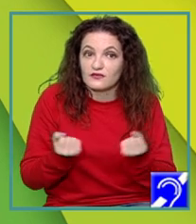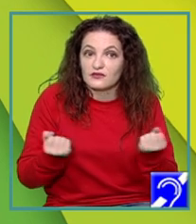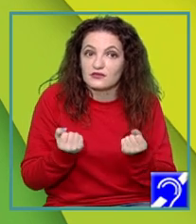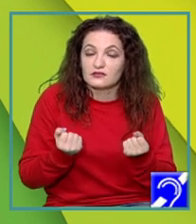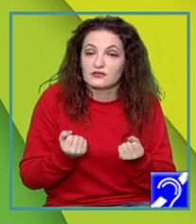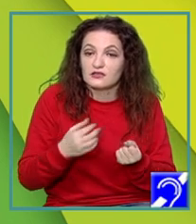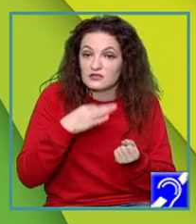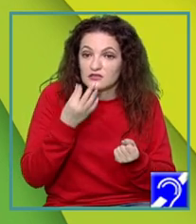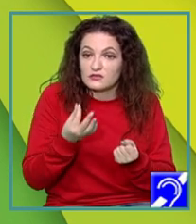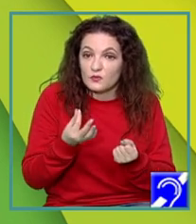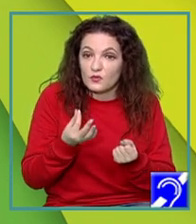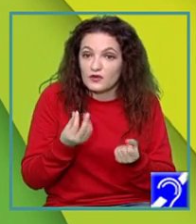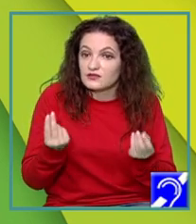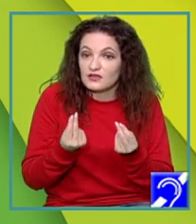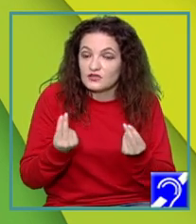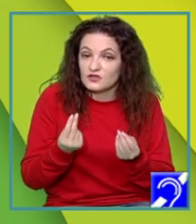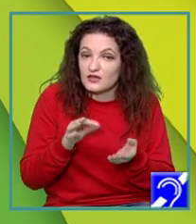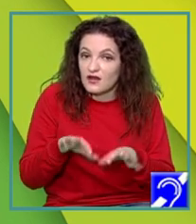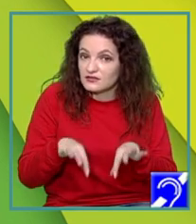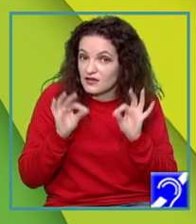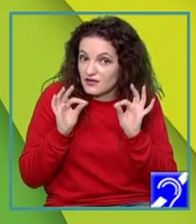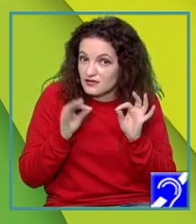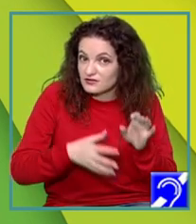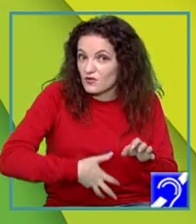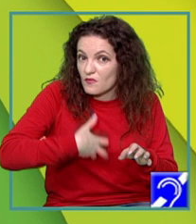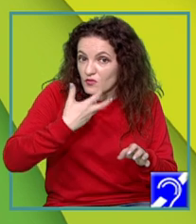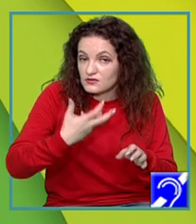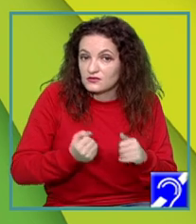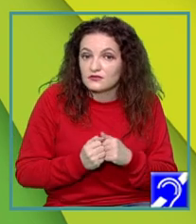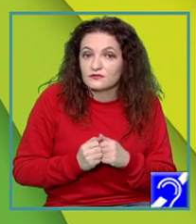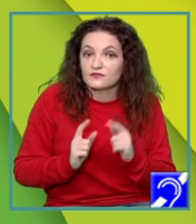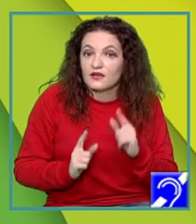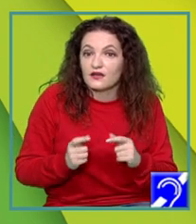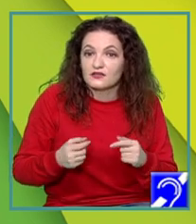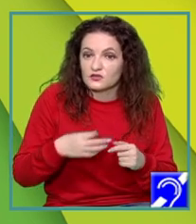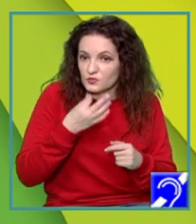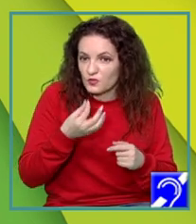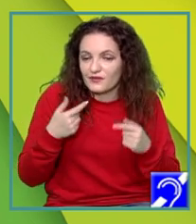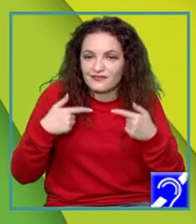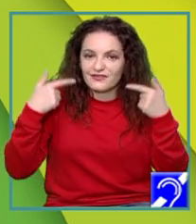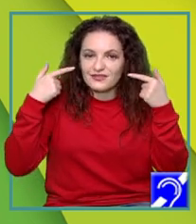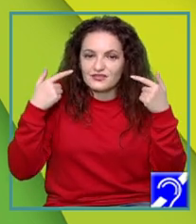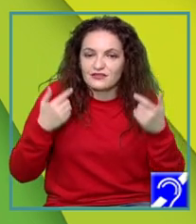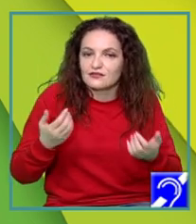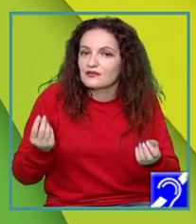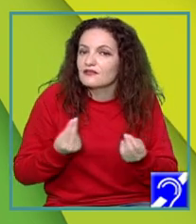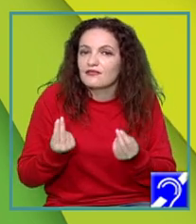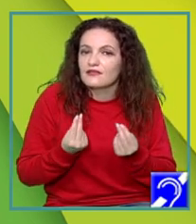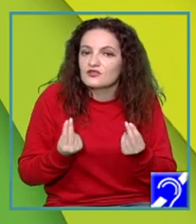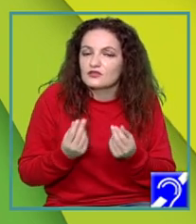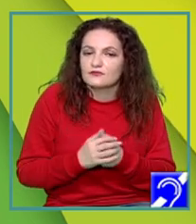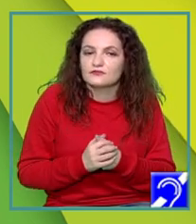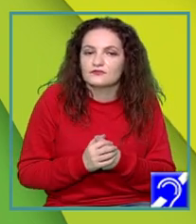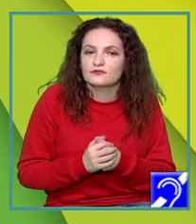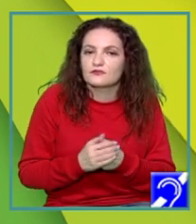dar și să motivați alegerea acesteia. Adică, dacă aleg fericire, trebuie să spun de ce. Sunt fericit